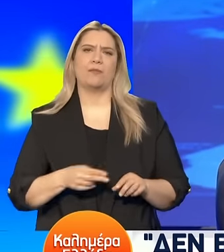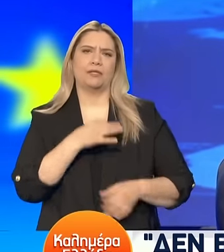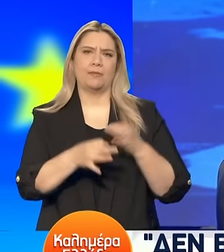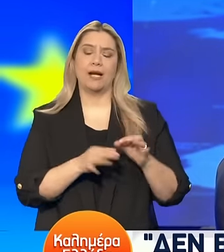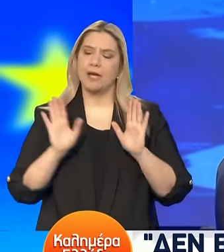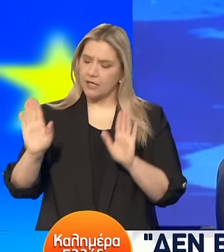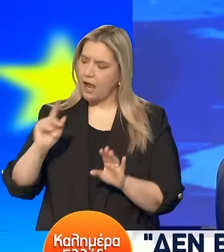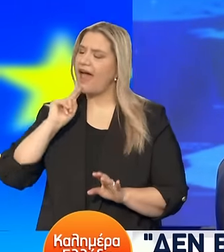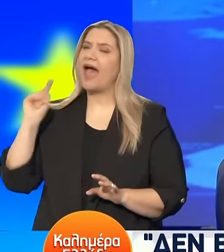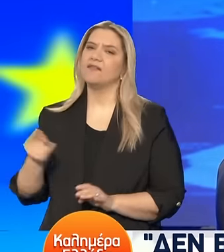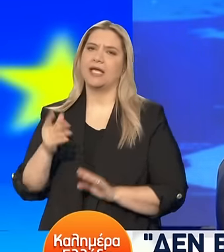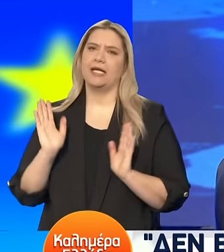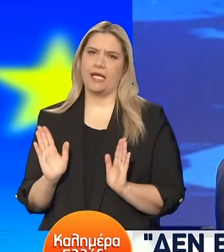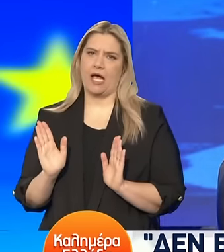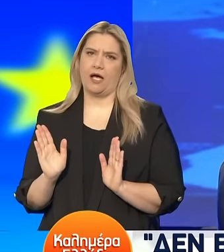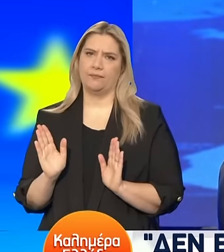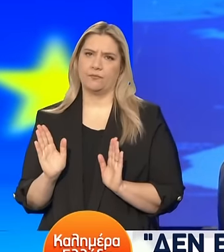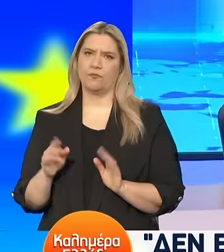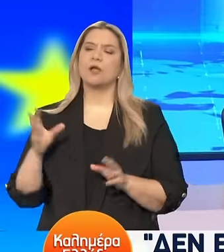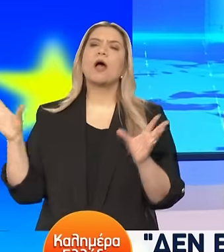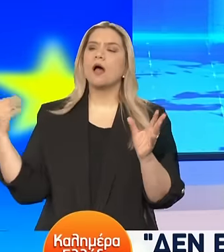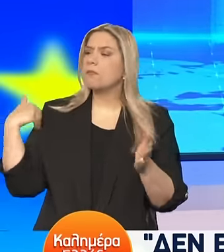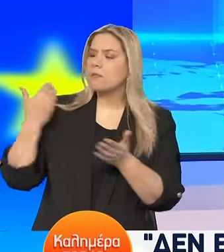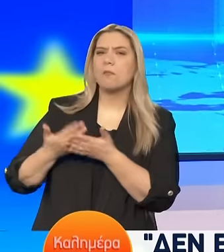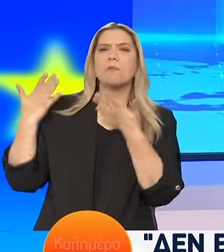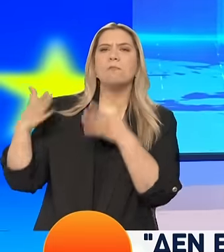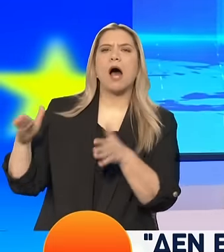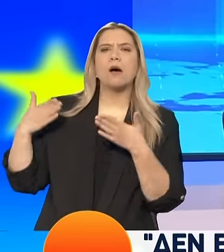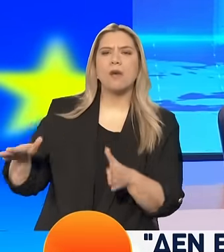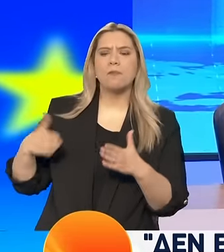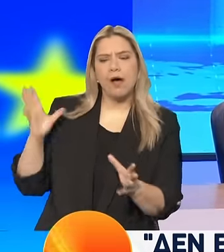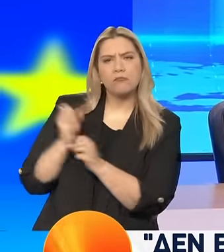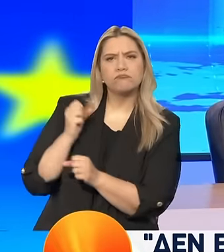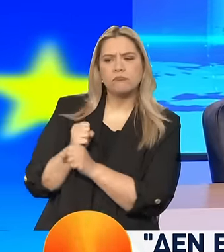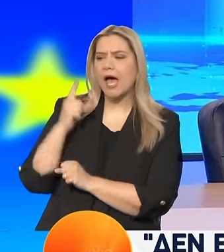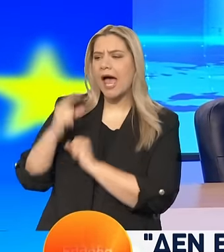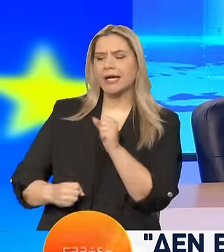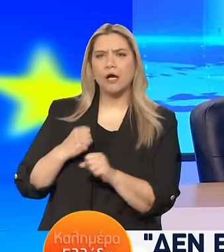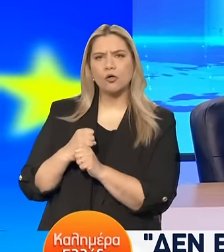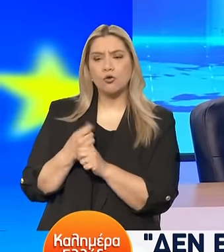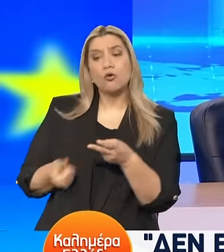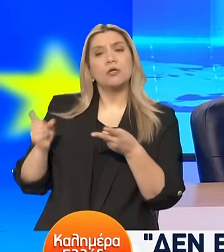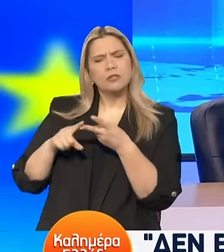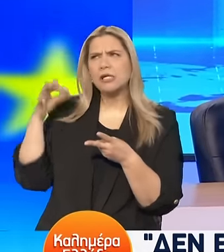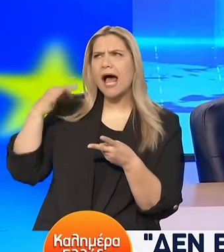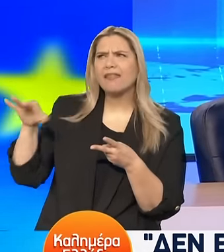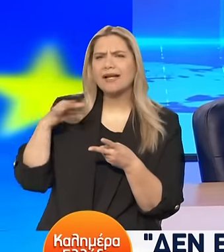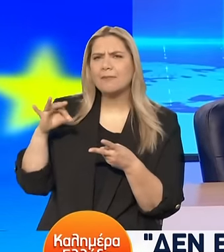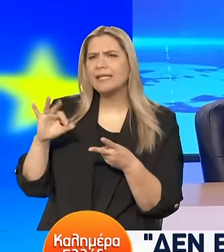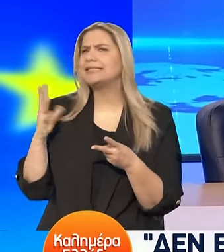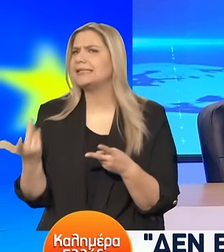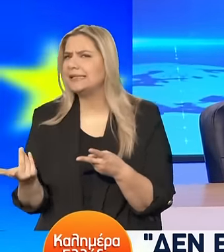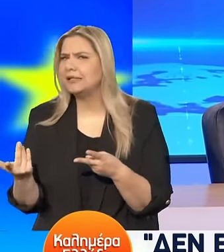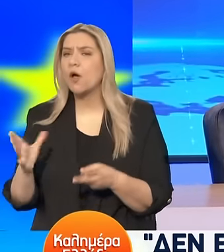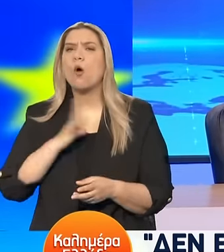ευκαιρία να αναμετρηθούμε με αυτά τα οποία έχουμε κάνει αυτόν τον ένα χρόνο, να δούμε τις αδυναμίες μας, να ακούσουμε τους πολίτες. Οι